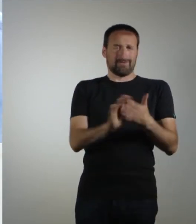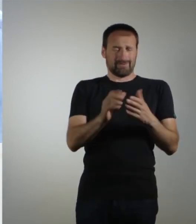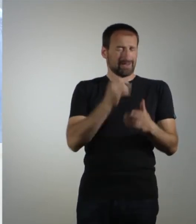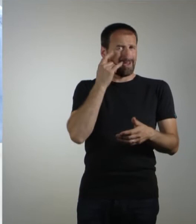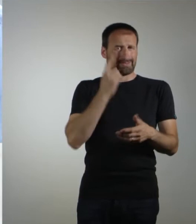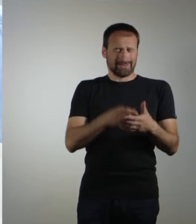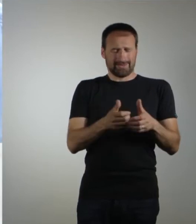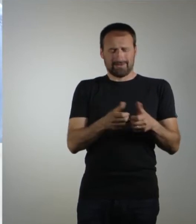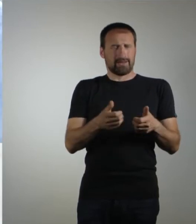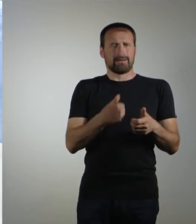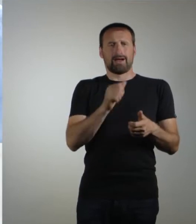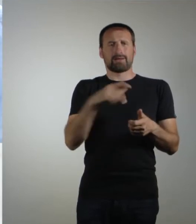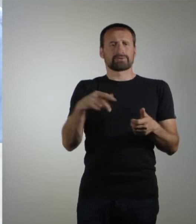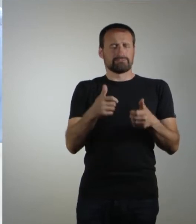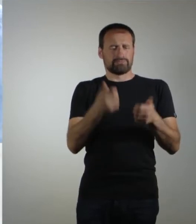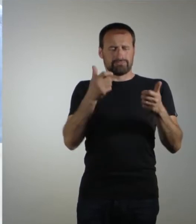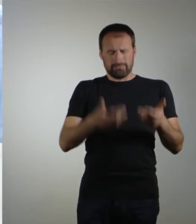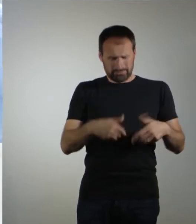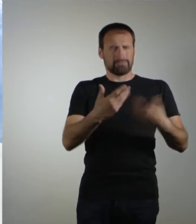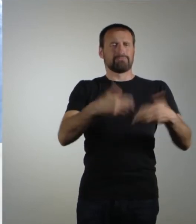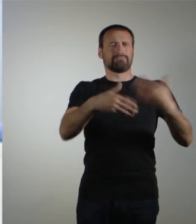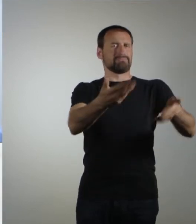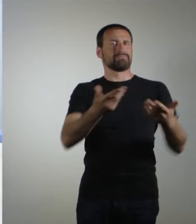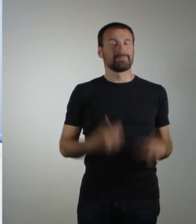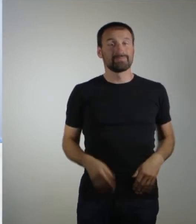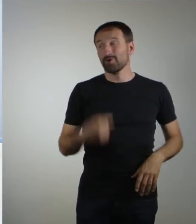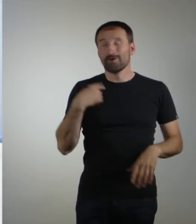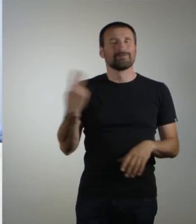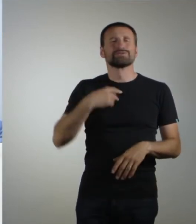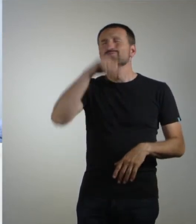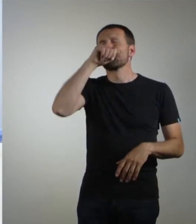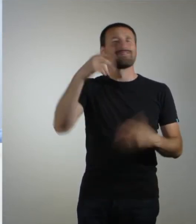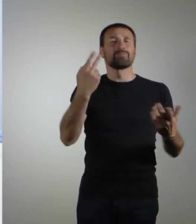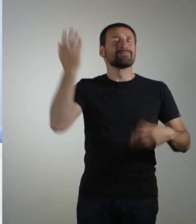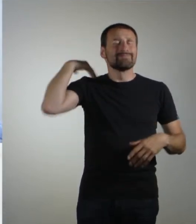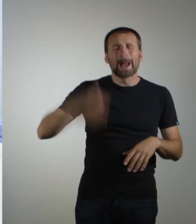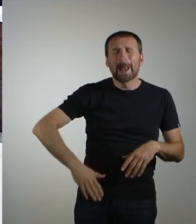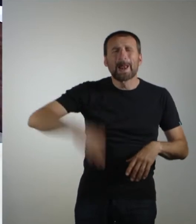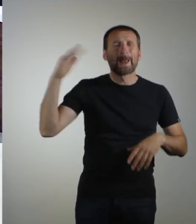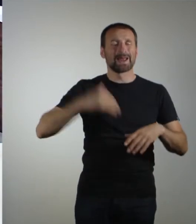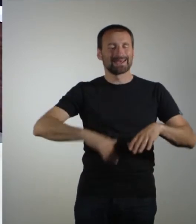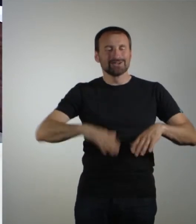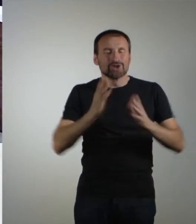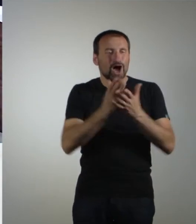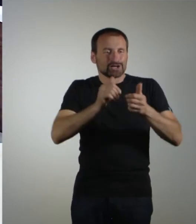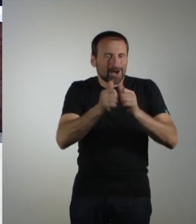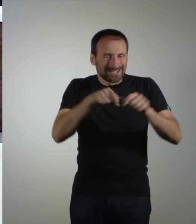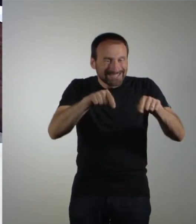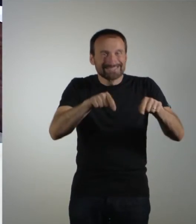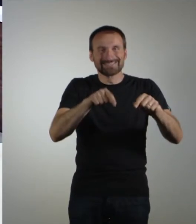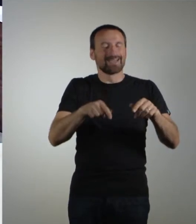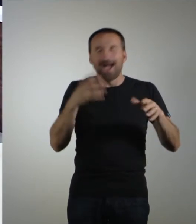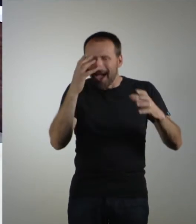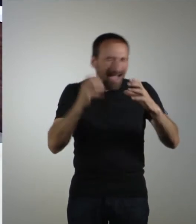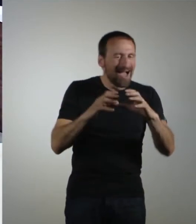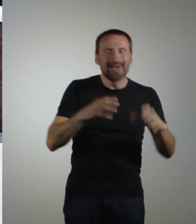zu sehen, dass dieses Hobby, was wir selber schon seit unserer Kindheit verfolgen – und wir waren früher die dicken Kinder mit hohen Brille, um es mal so zu sagen – wir sitzen